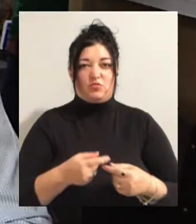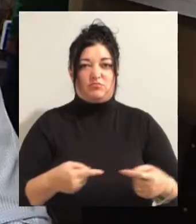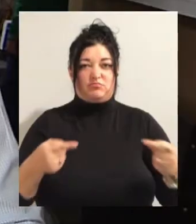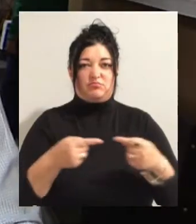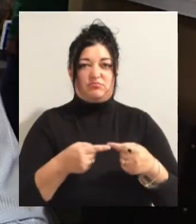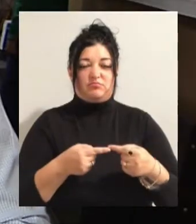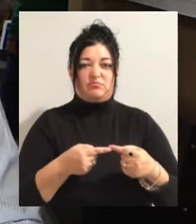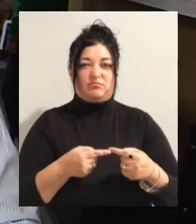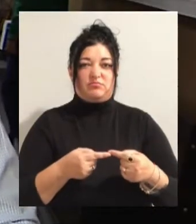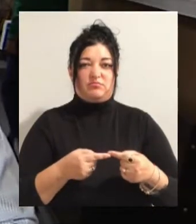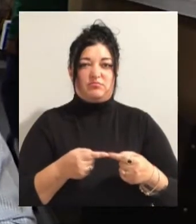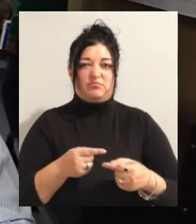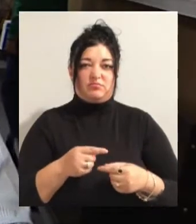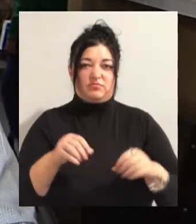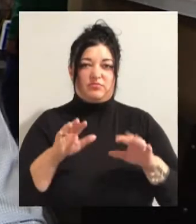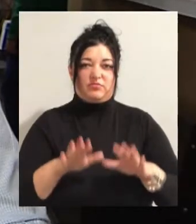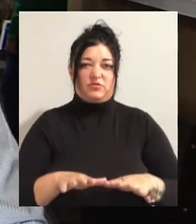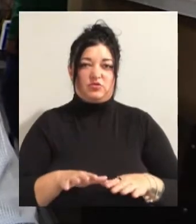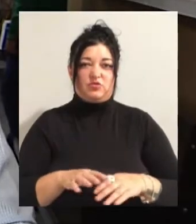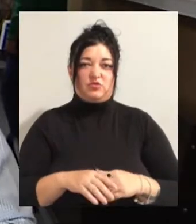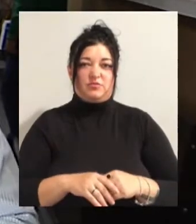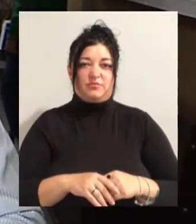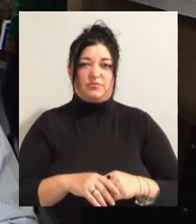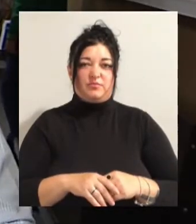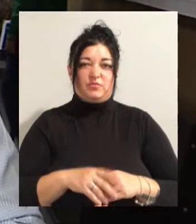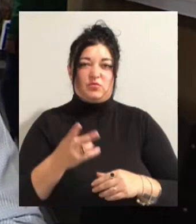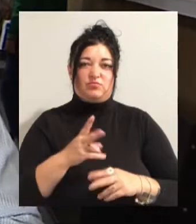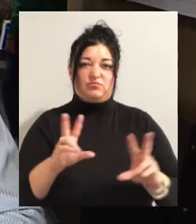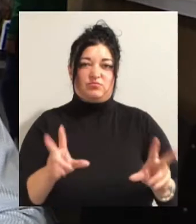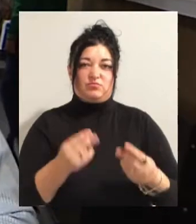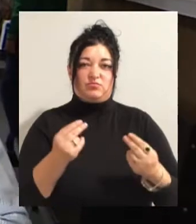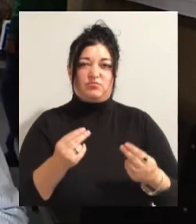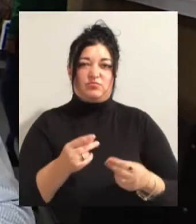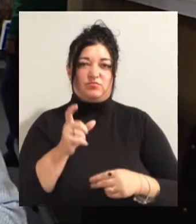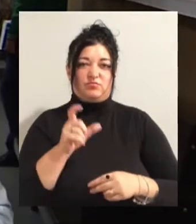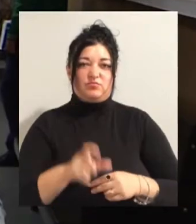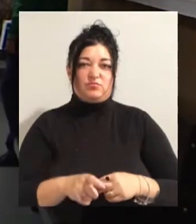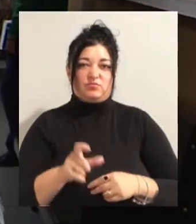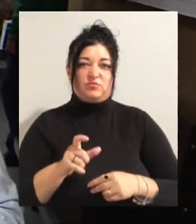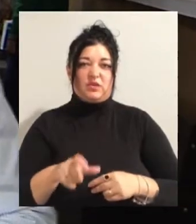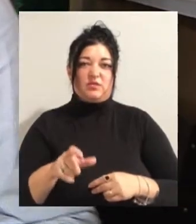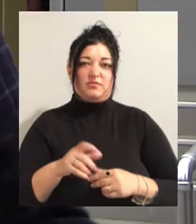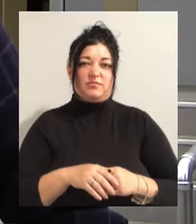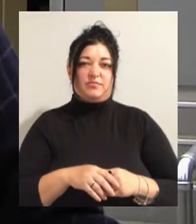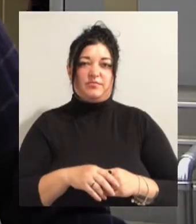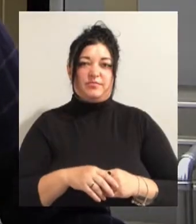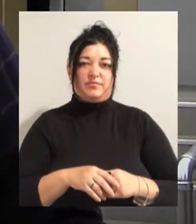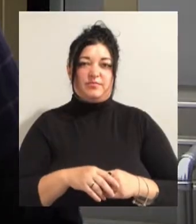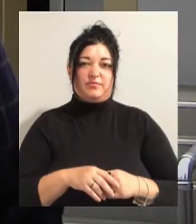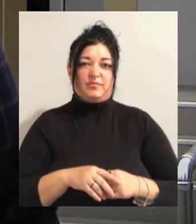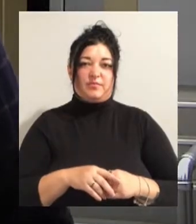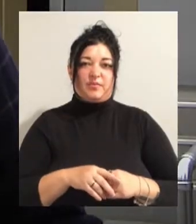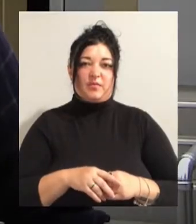вони якісь не каретні, вони увинувальний нахил, скільки грошей взяли, ви самі розумієте, що це запитання. Допит